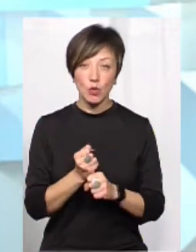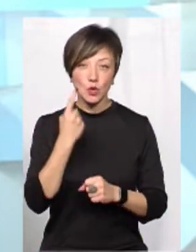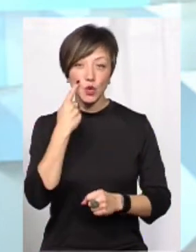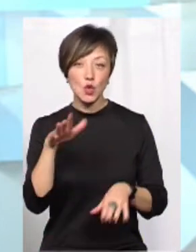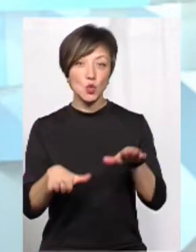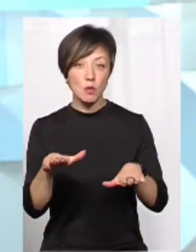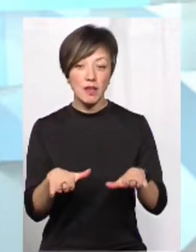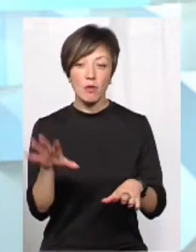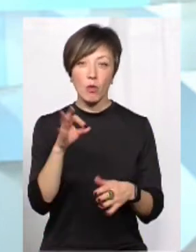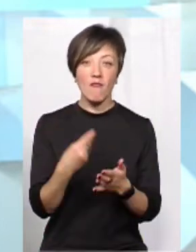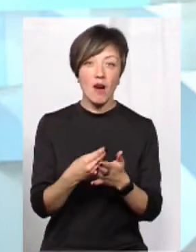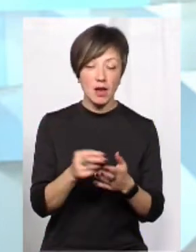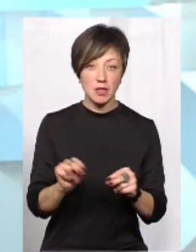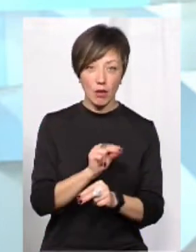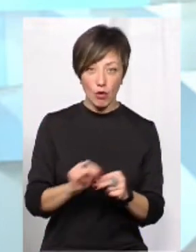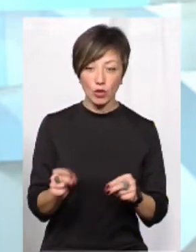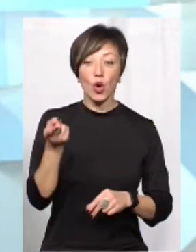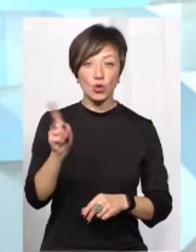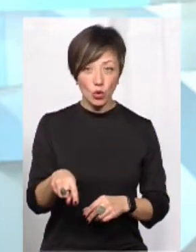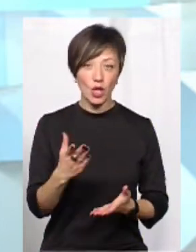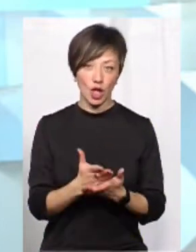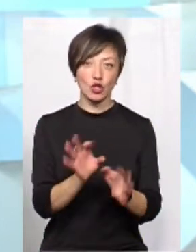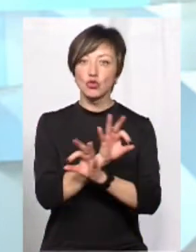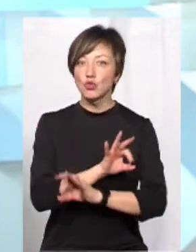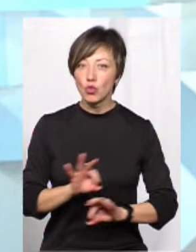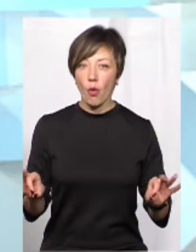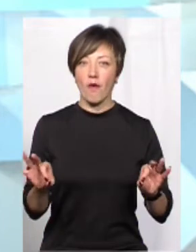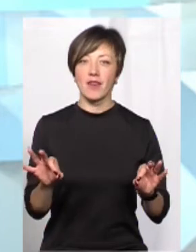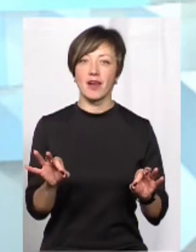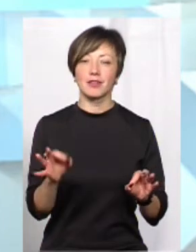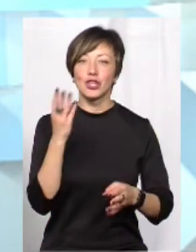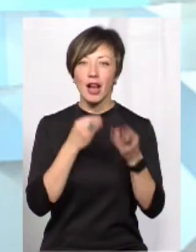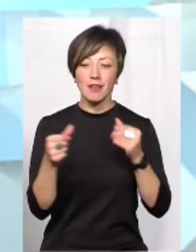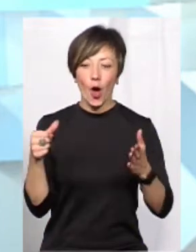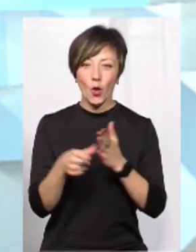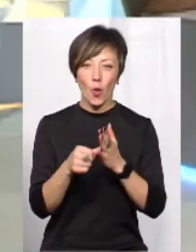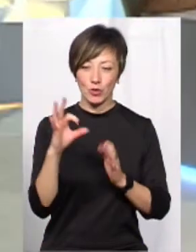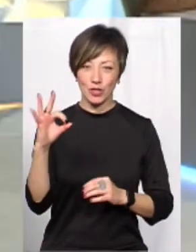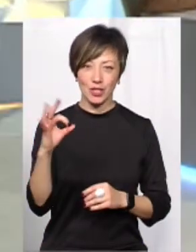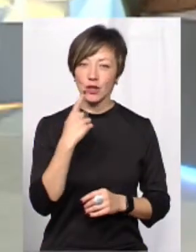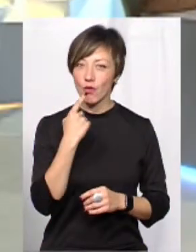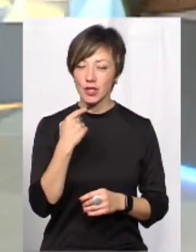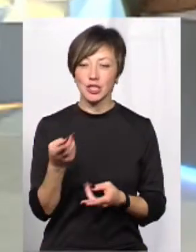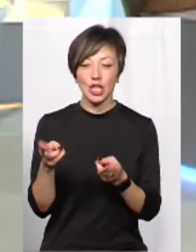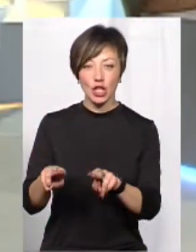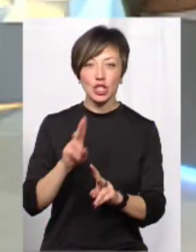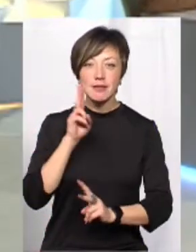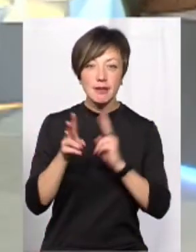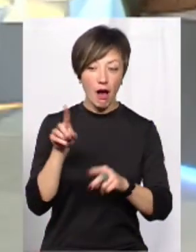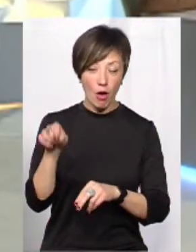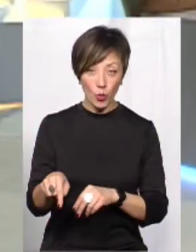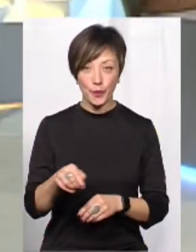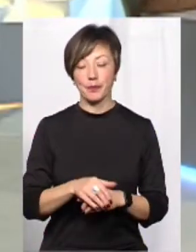сумніви з приводу вартості цього ремонту, то є чудова чарівна кнопочка, червона, велика, залишити скаргу.